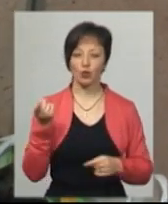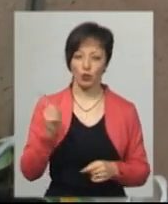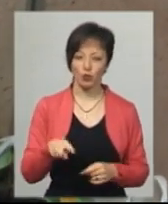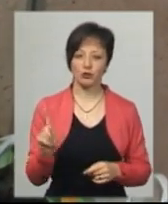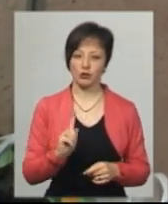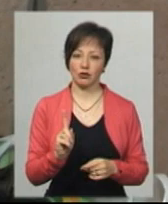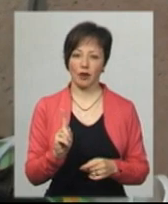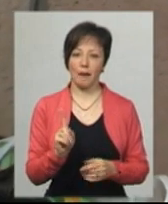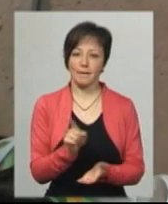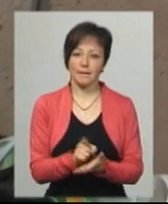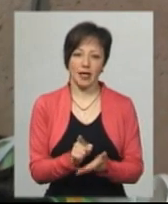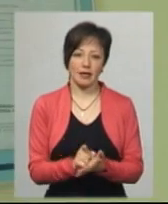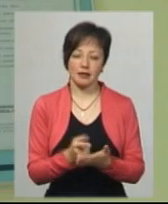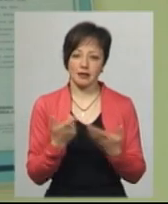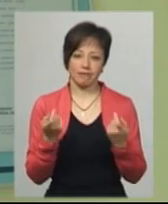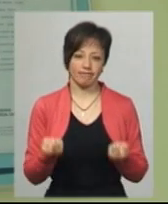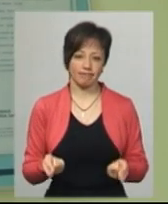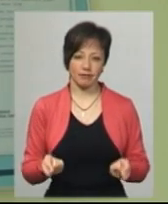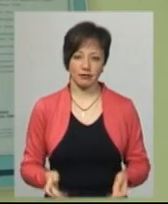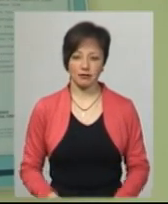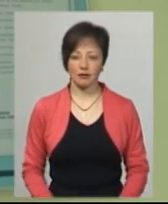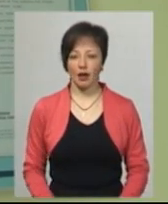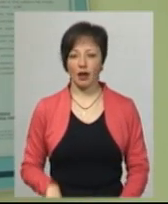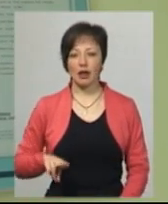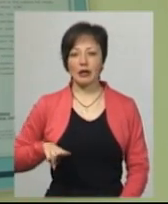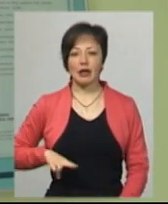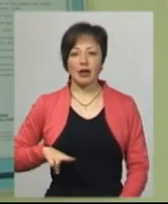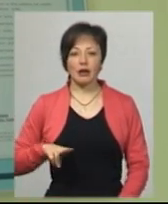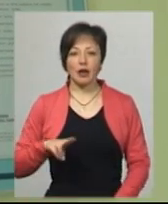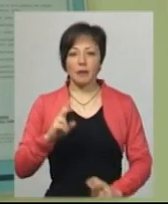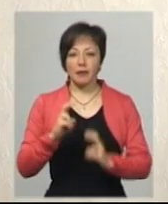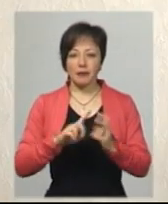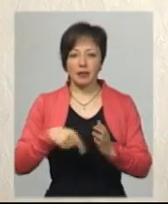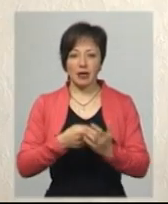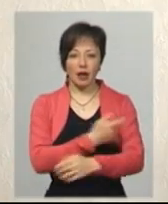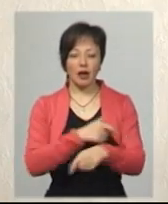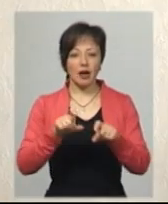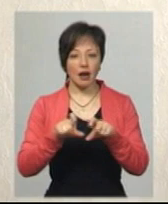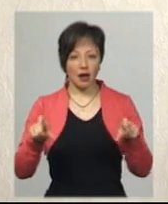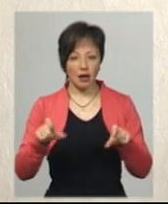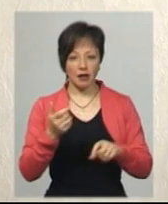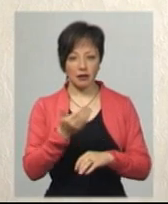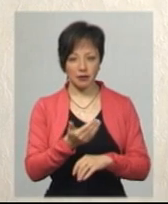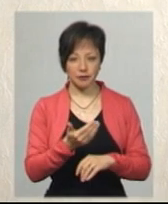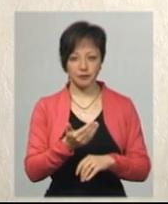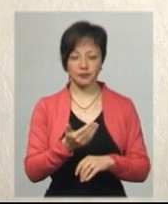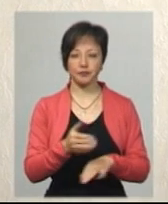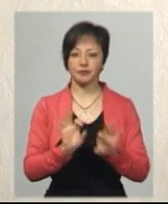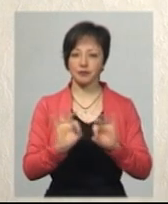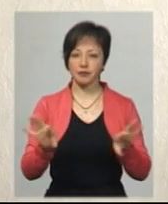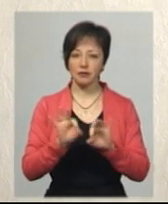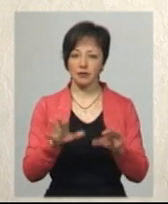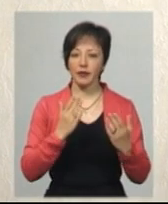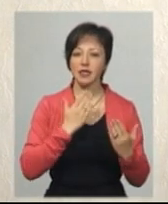пенсії невеликі. Директор комунального підприємства Хмельницька міська лікарня Хмельницької міської ради Валерій Гарбузюк каже,